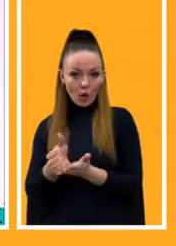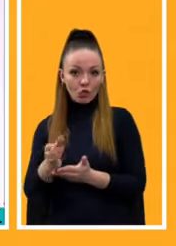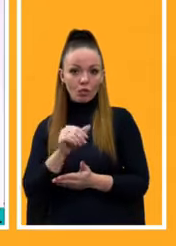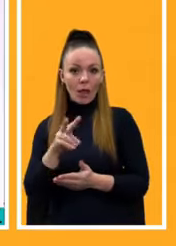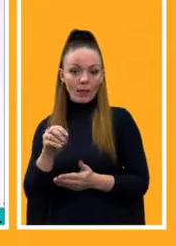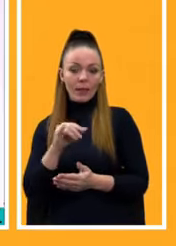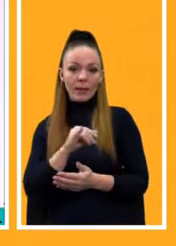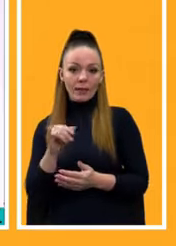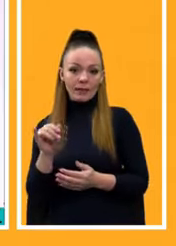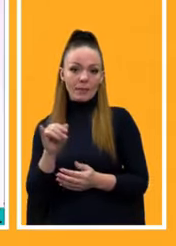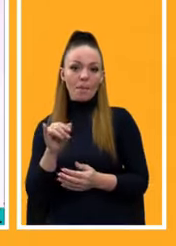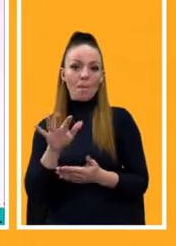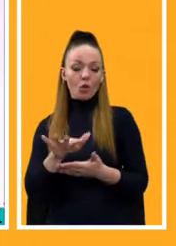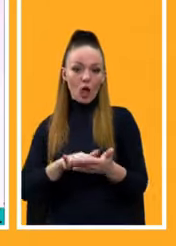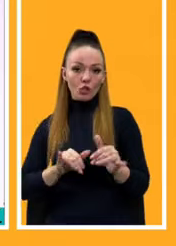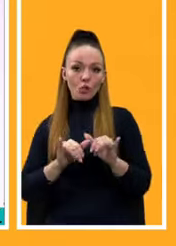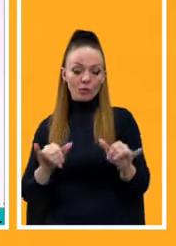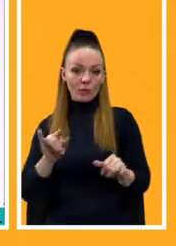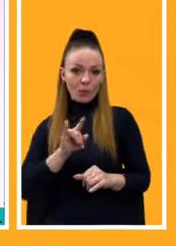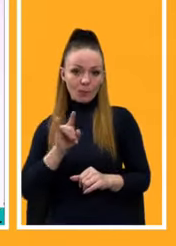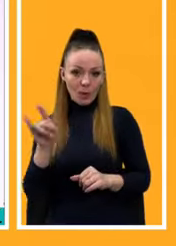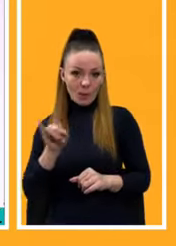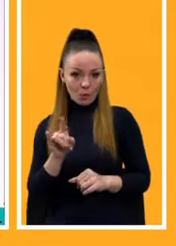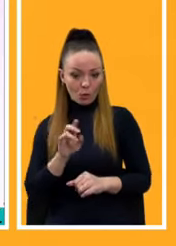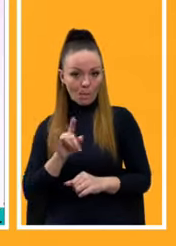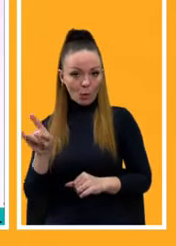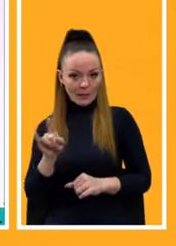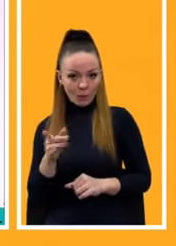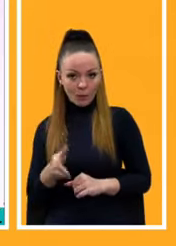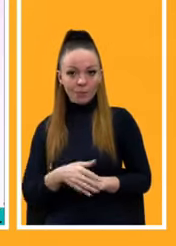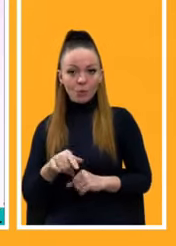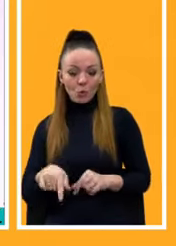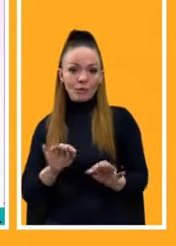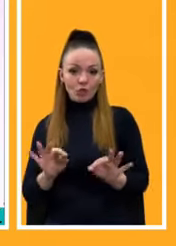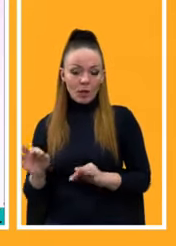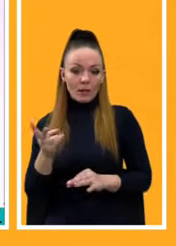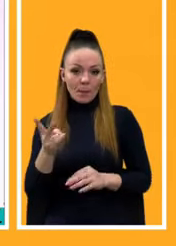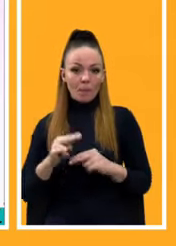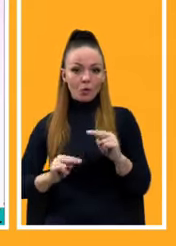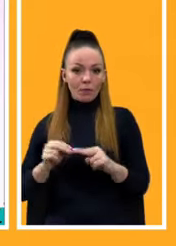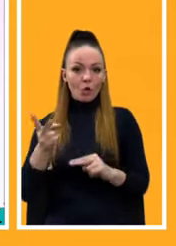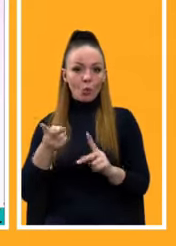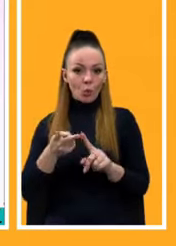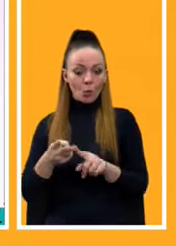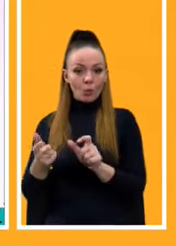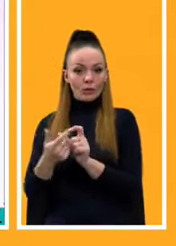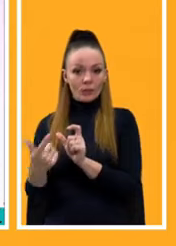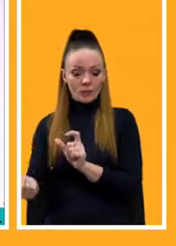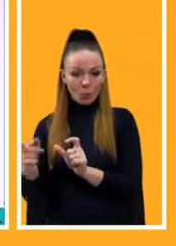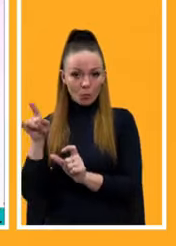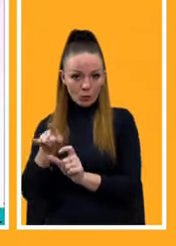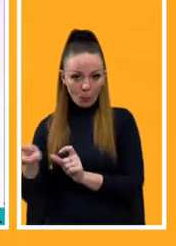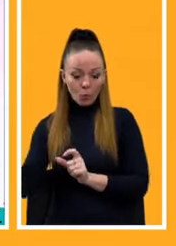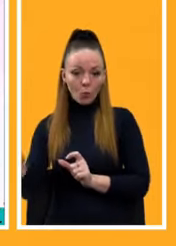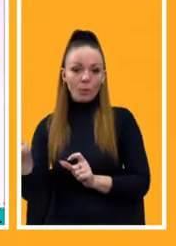подальший розвиток аеропорту Бориспіль. Тут потрібно, звичайно, будувати другу злітно-посадкову смугу, ми це теж